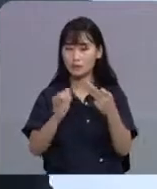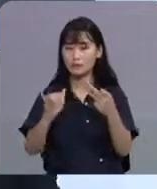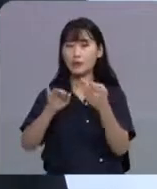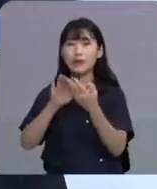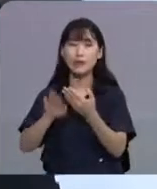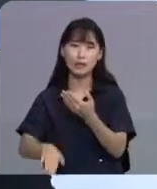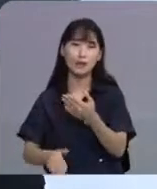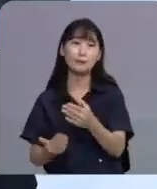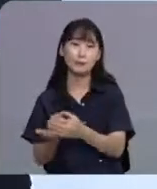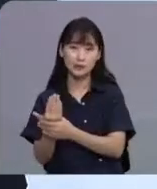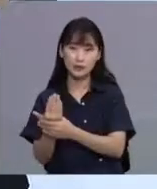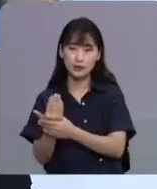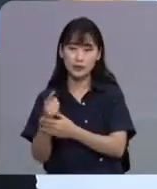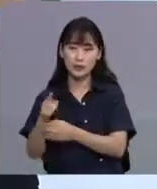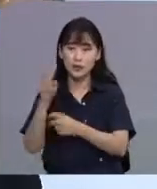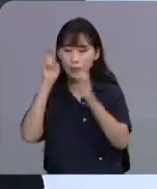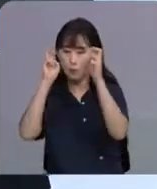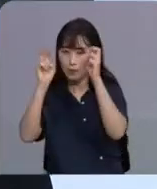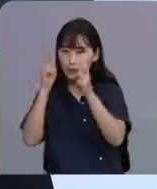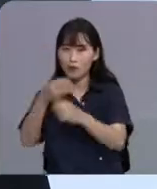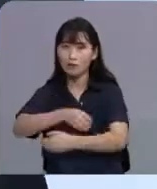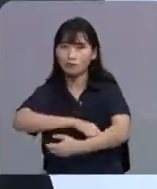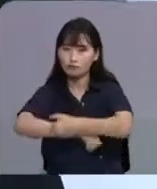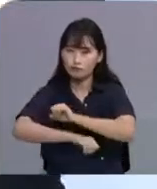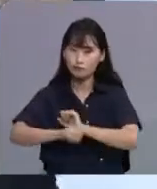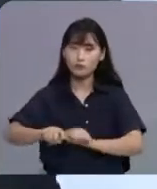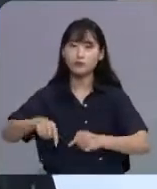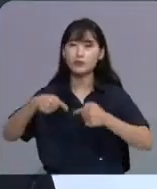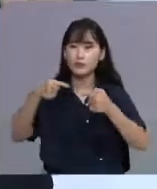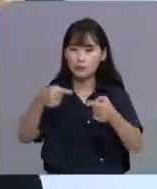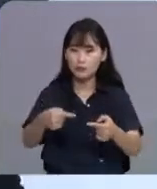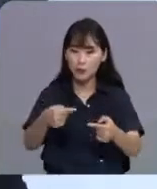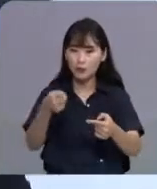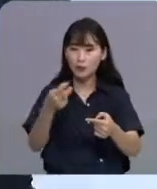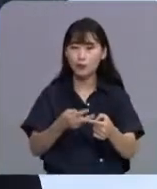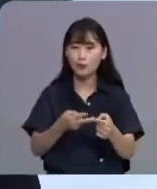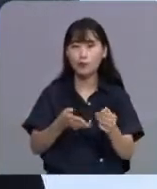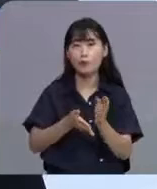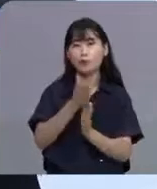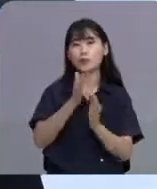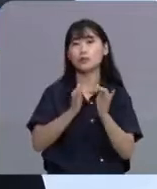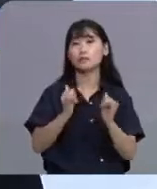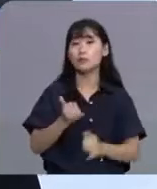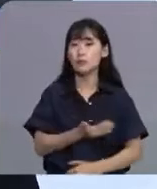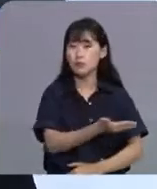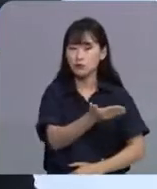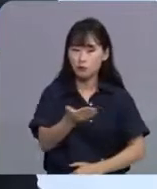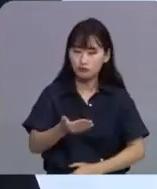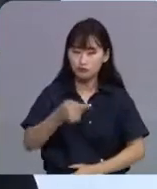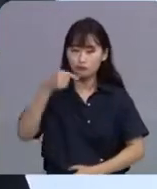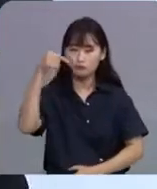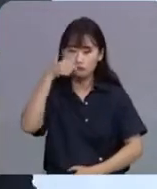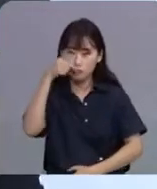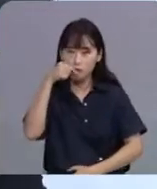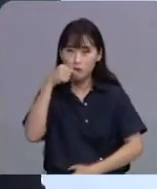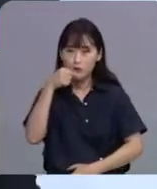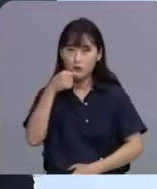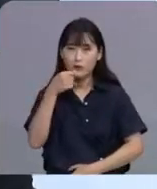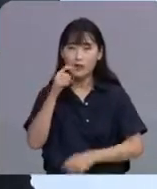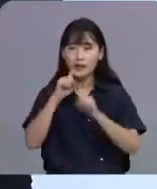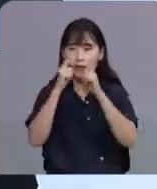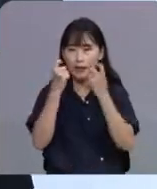사업주분들의 적극적인 참여와 시민들의 철저한 개인 방역수칙 준수가